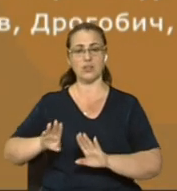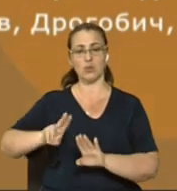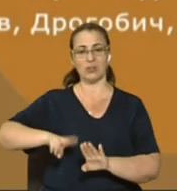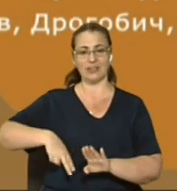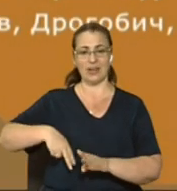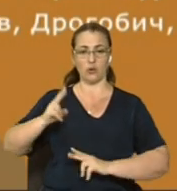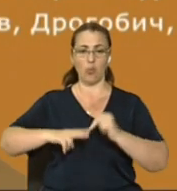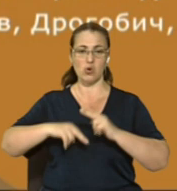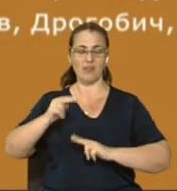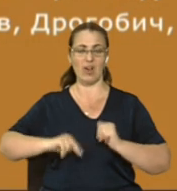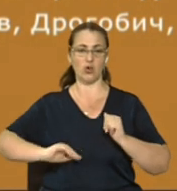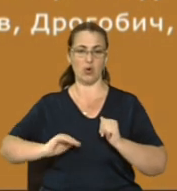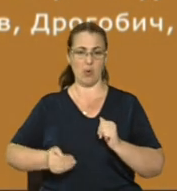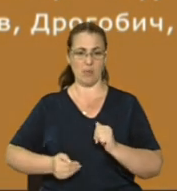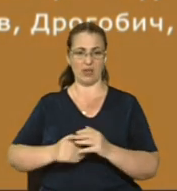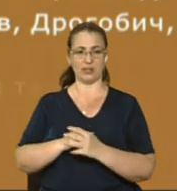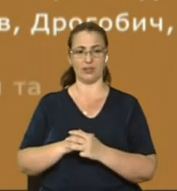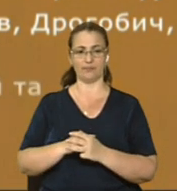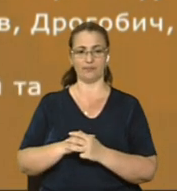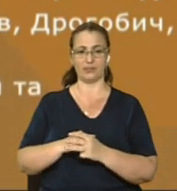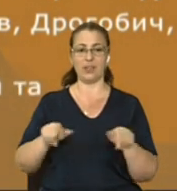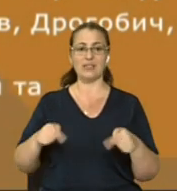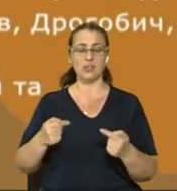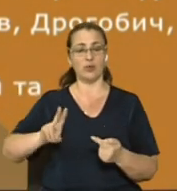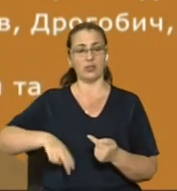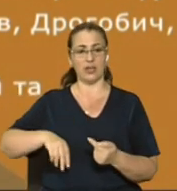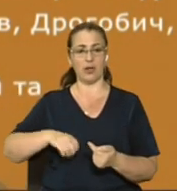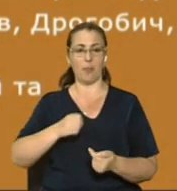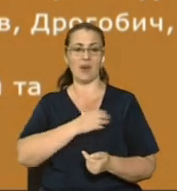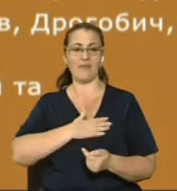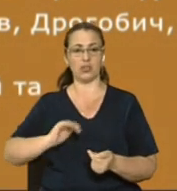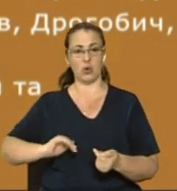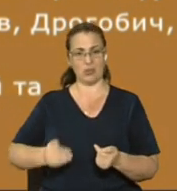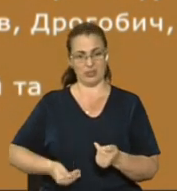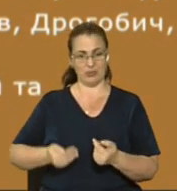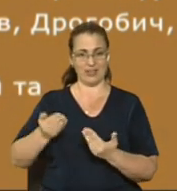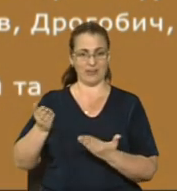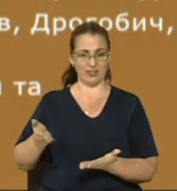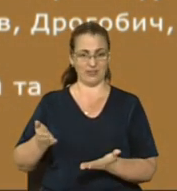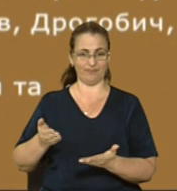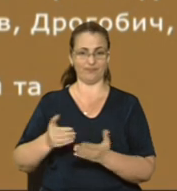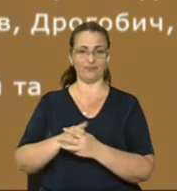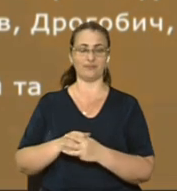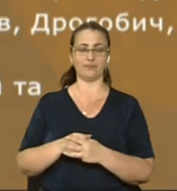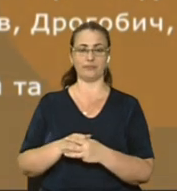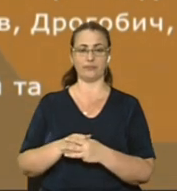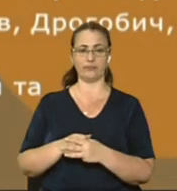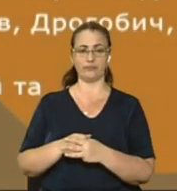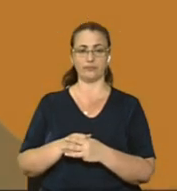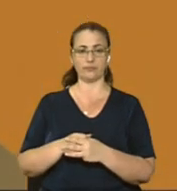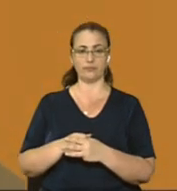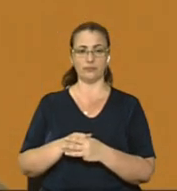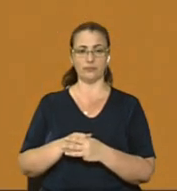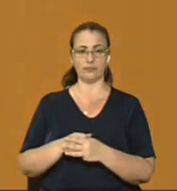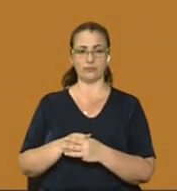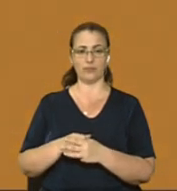директора будівельної компанії Орест Саламаха. Засновник і директор приватного підприємства Андрій Шумський балотується у 122-му виборчому окрузі.